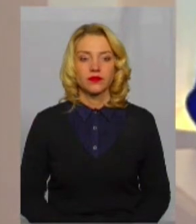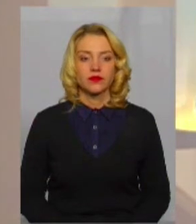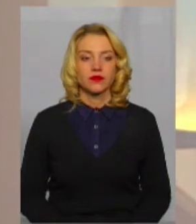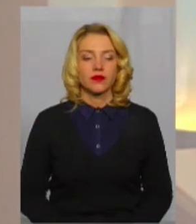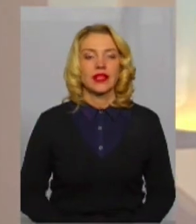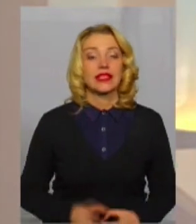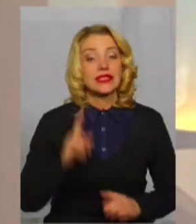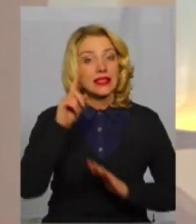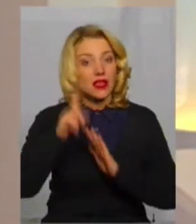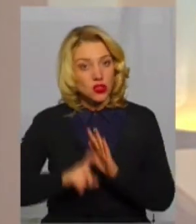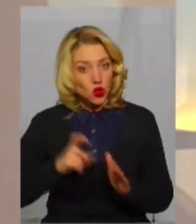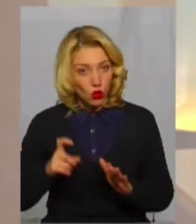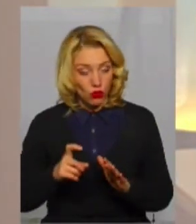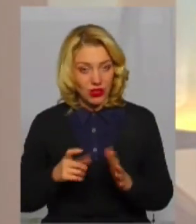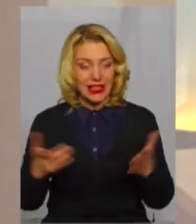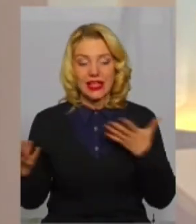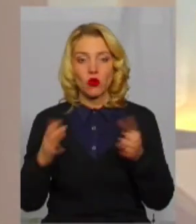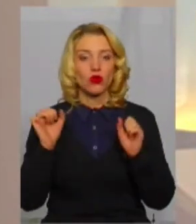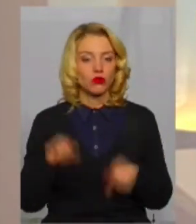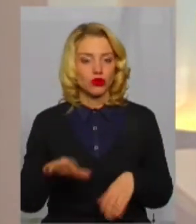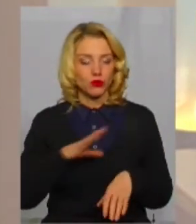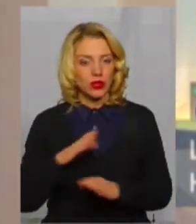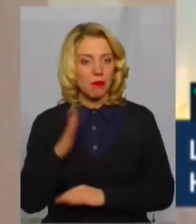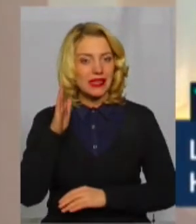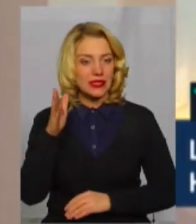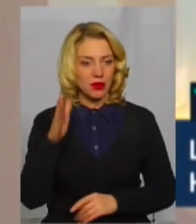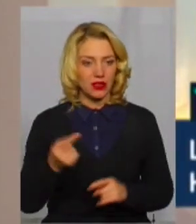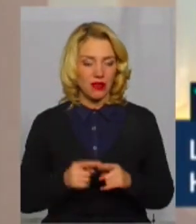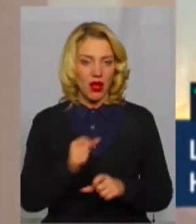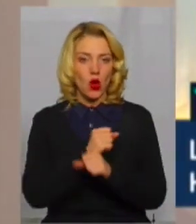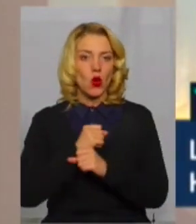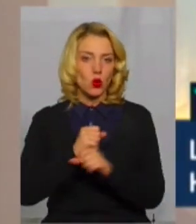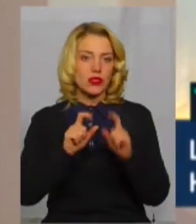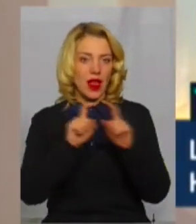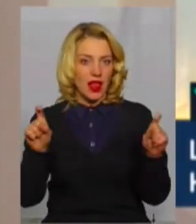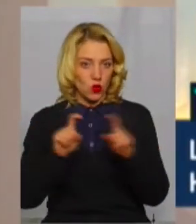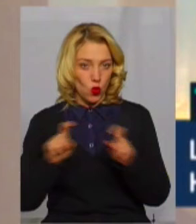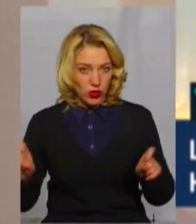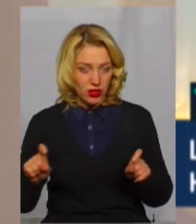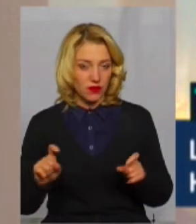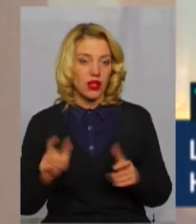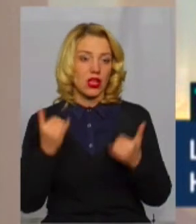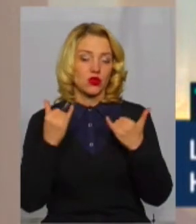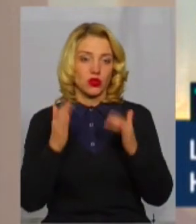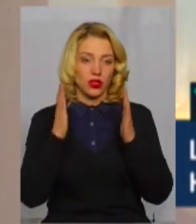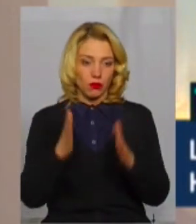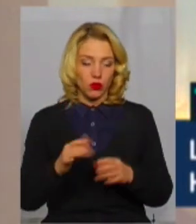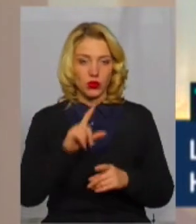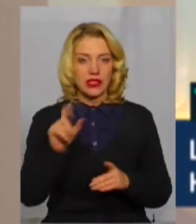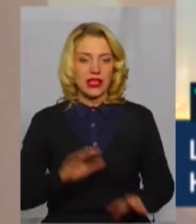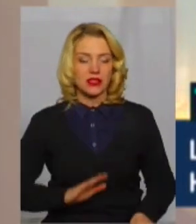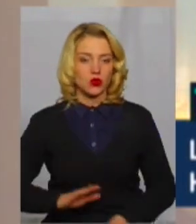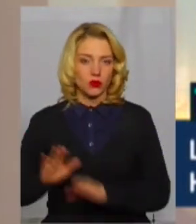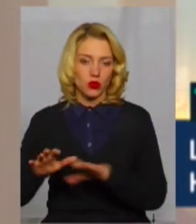З'ясовувати, якою може бути перспектива у санаторіїв, ми будемо сьогодні із